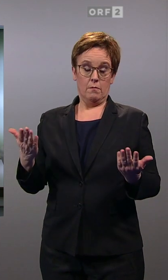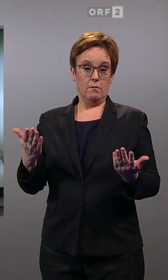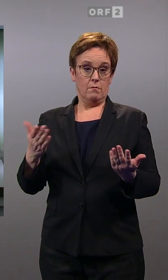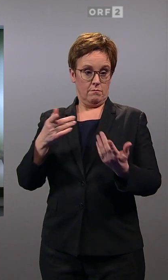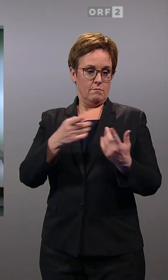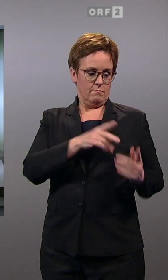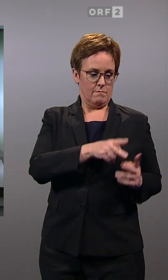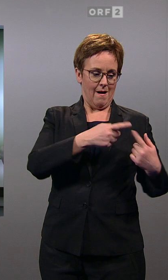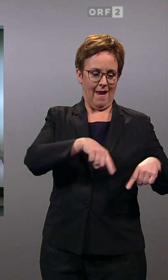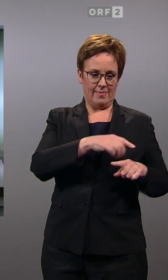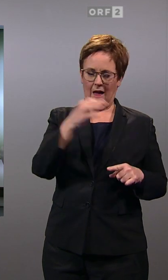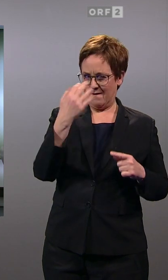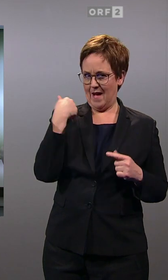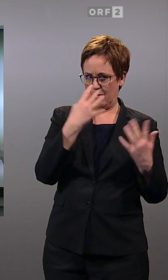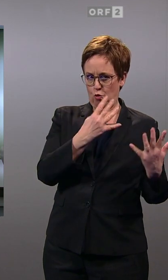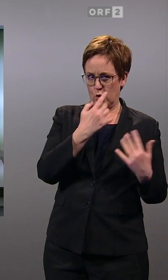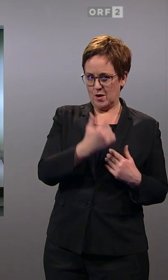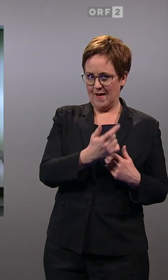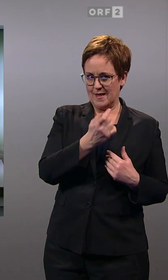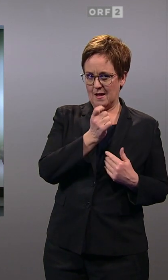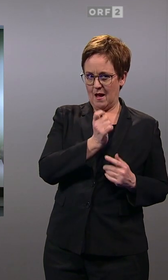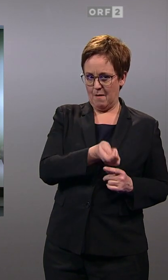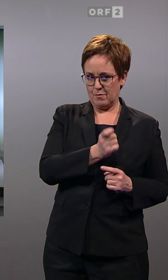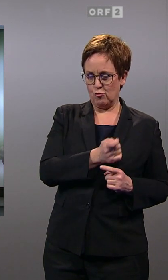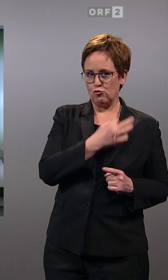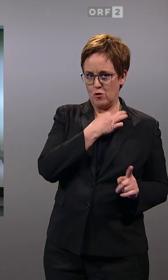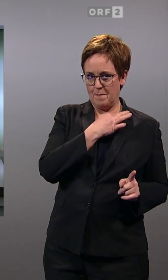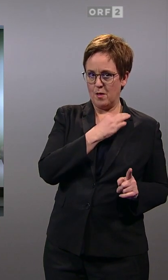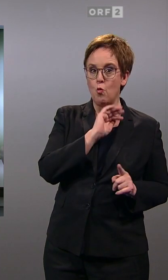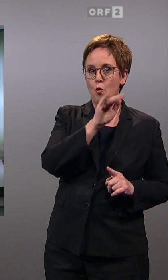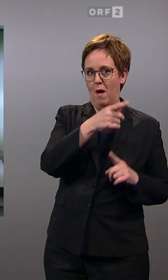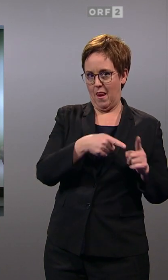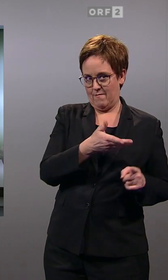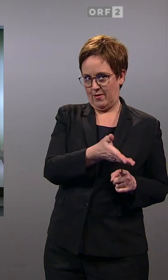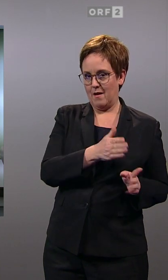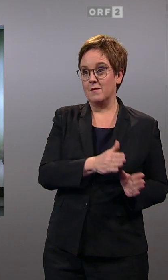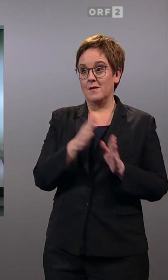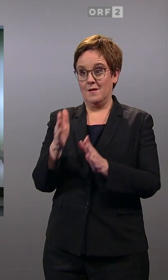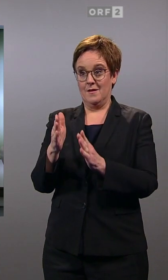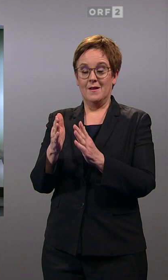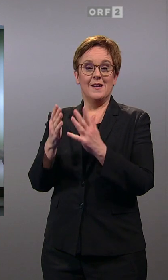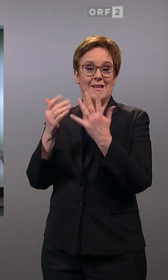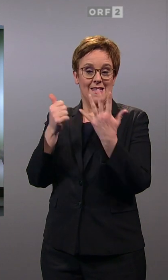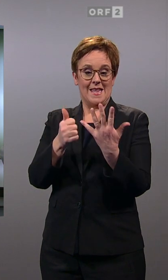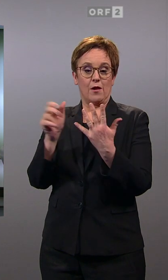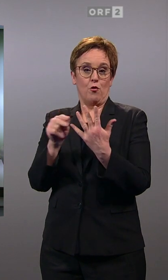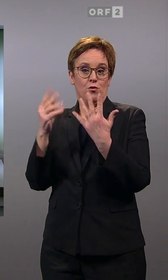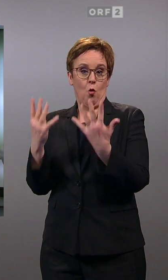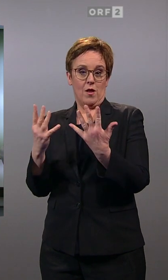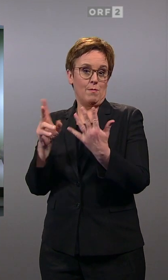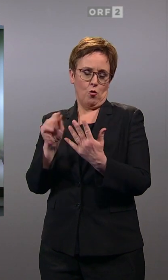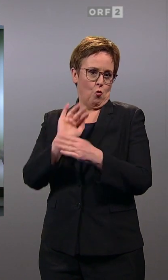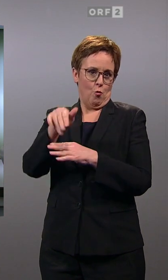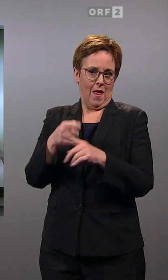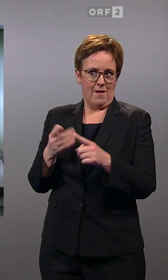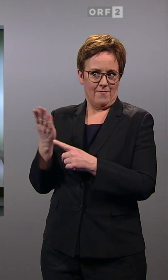Landtag, wie wir zuerst gesehen haben, mit 29 Stimmen, die absolute Mehrheit, sondern auch sechs von neun Stimmen in der Landesregierung, also auch da